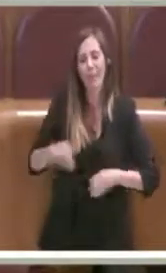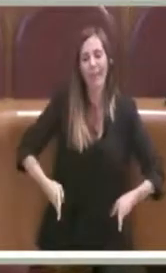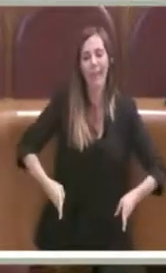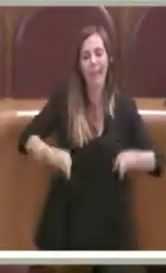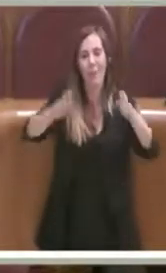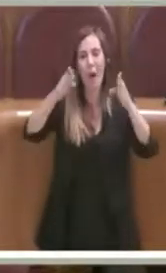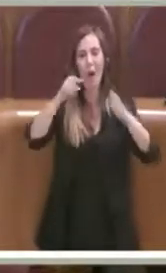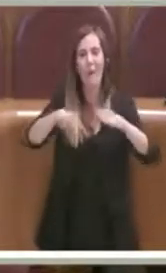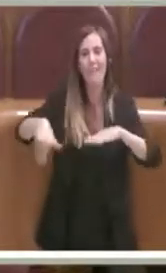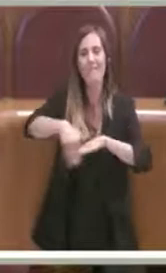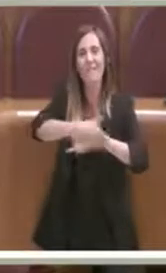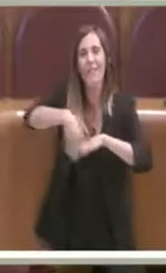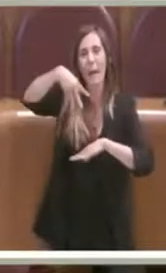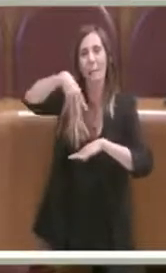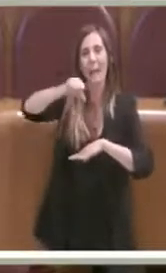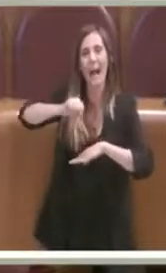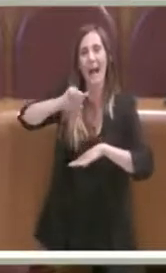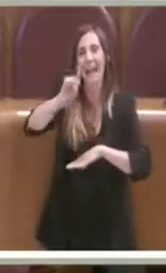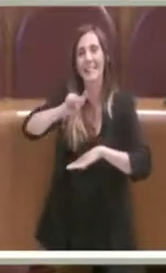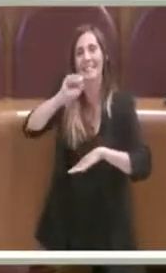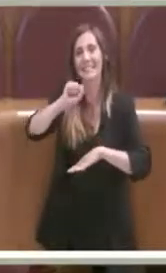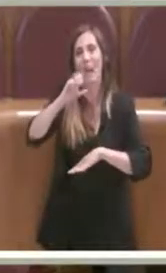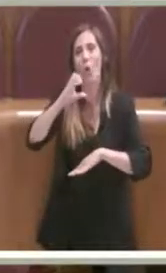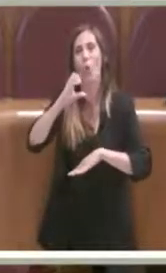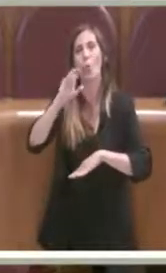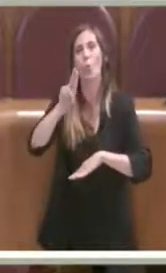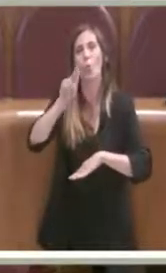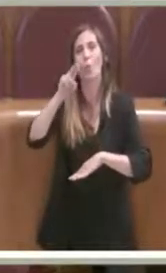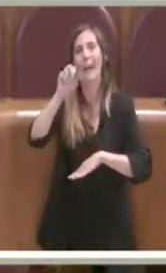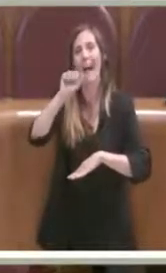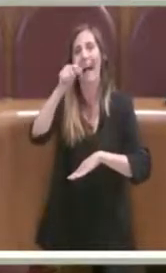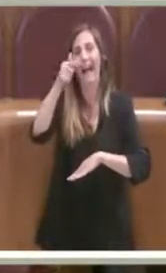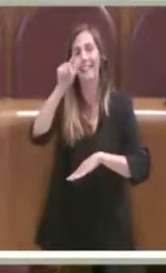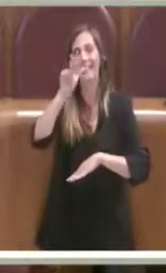che si trova via Mazza Curati nel Municipio 11.